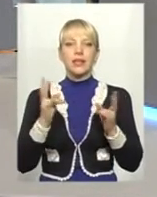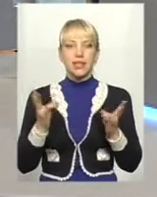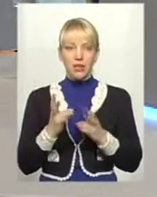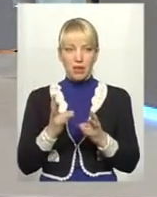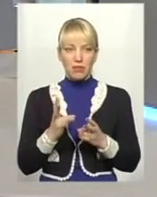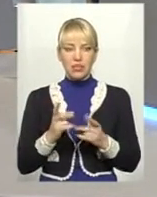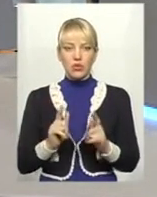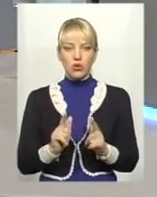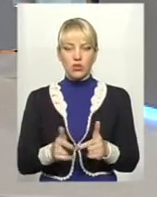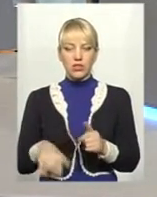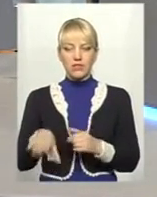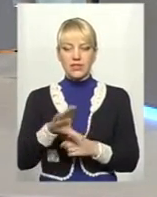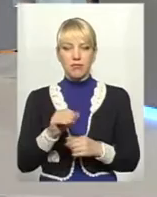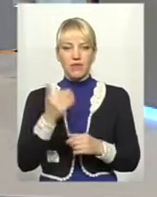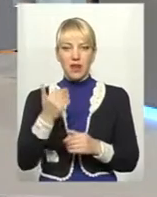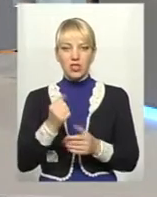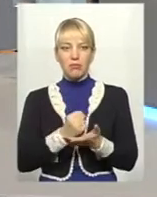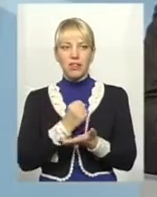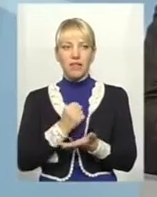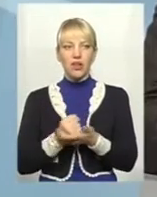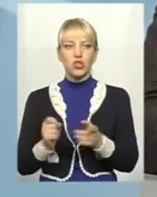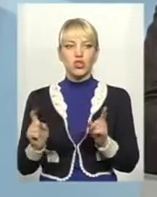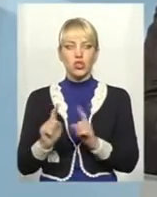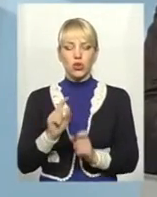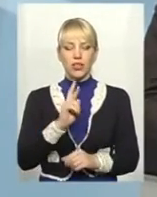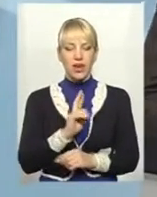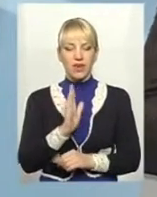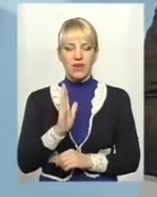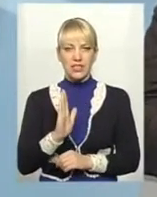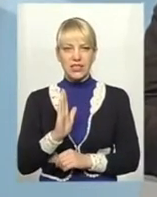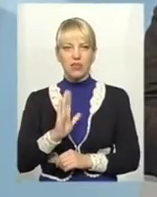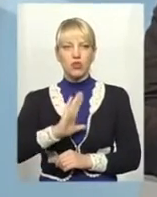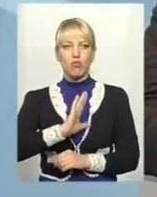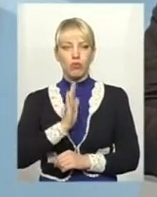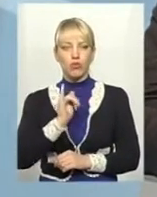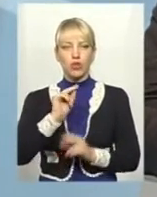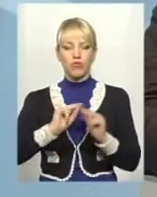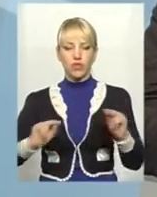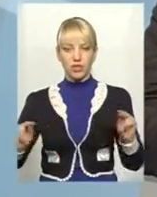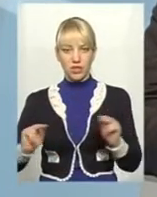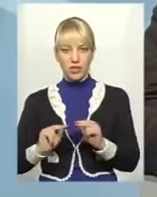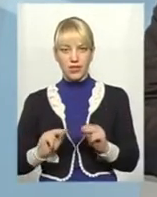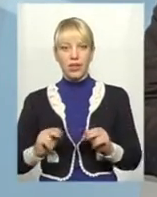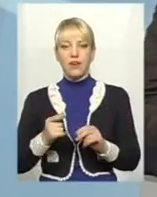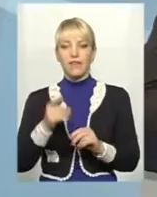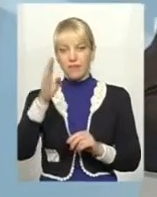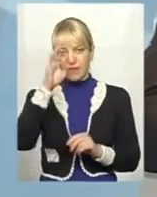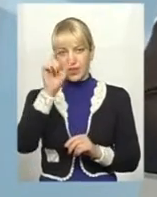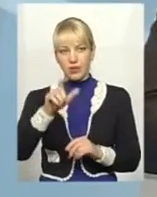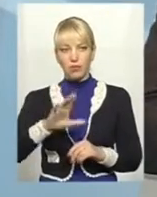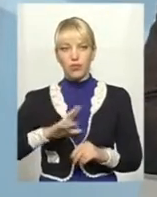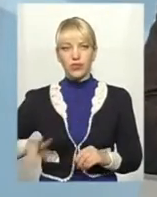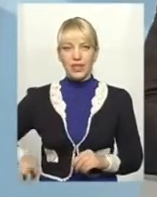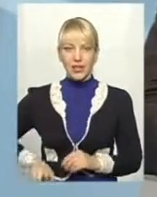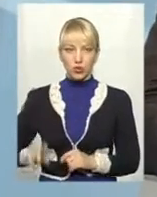всіма чотирьома вашими твердженнями, що Яків Васильович був і учитель, тому що він був і